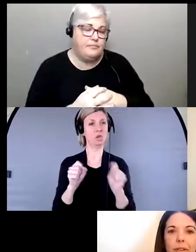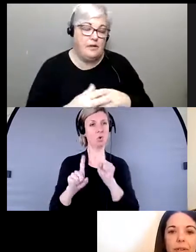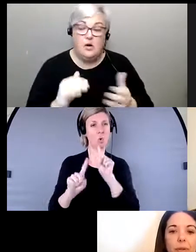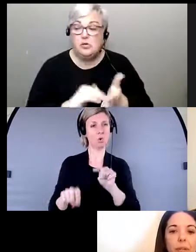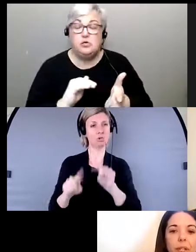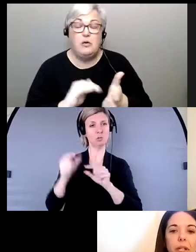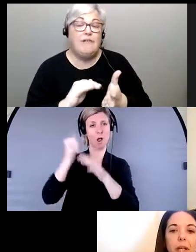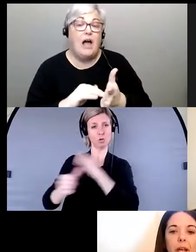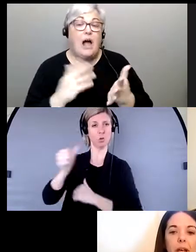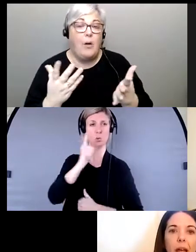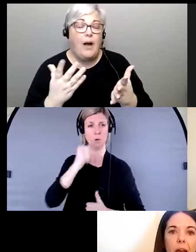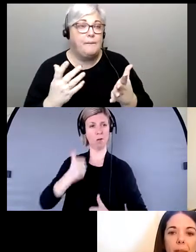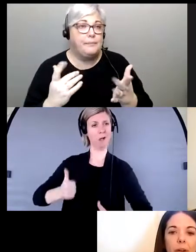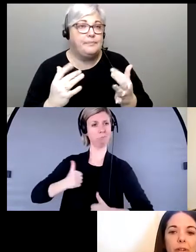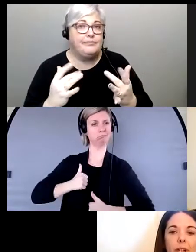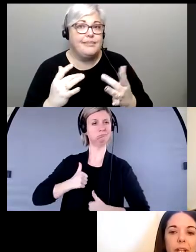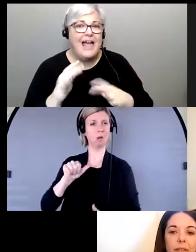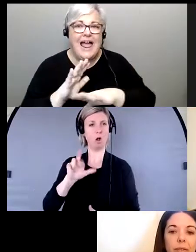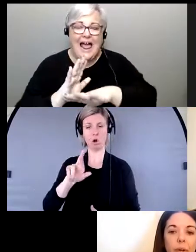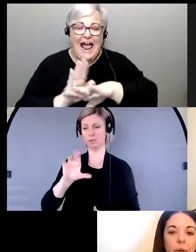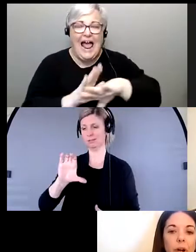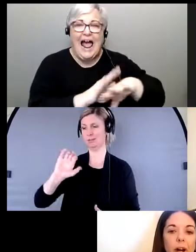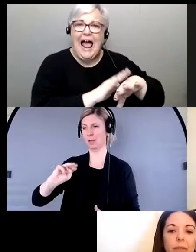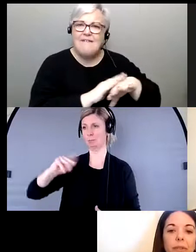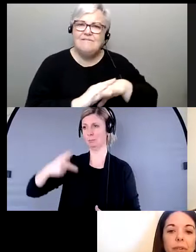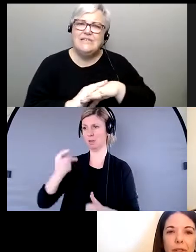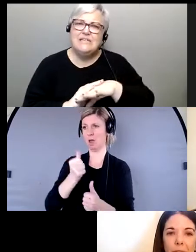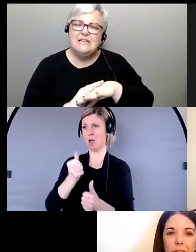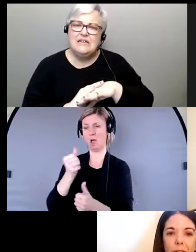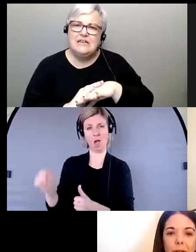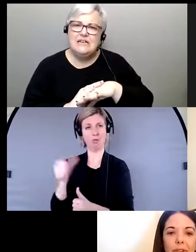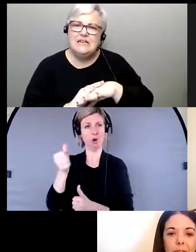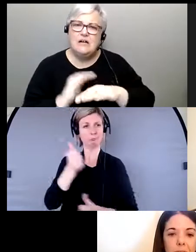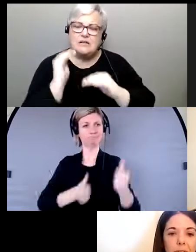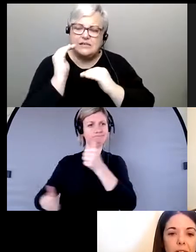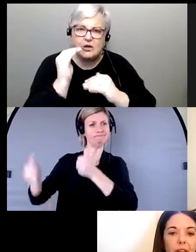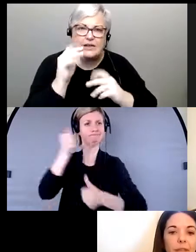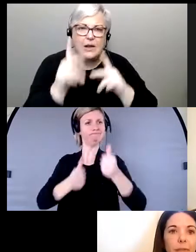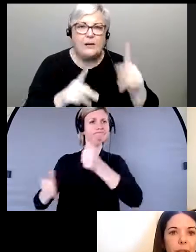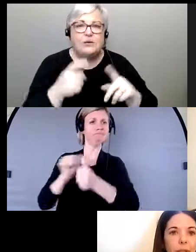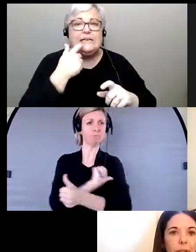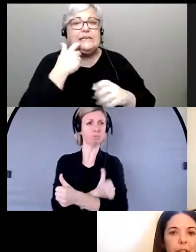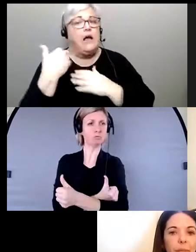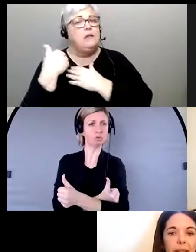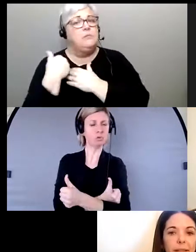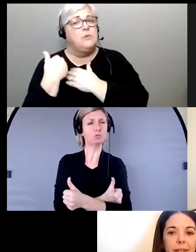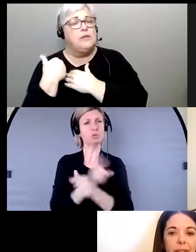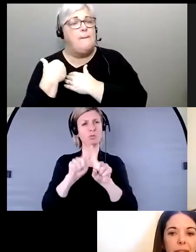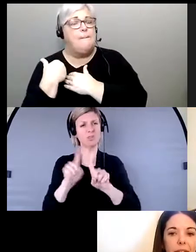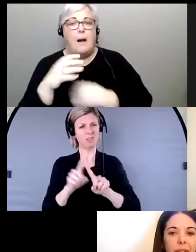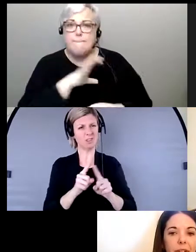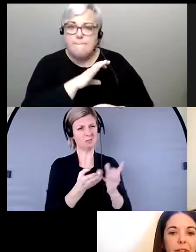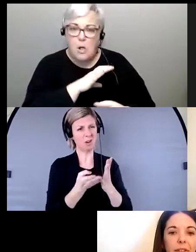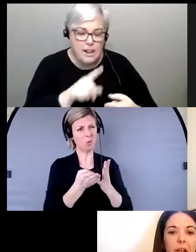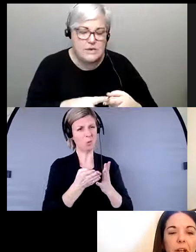sécurité publique sont menés par les agents de la police,